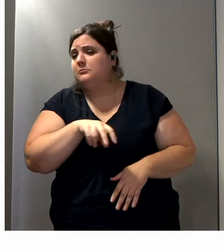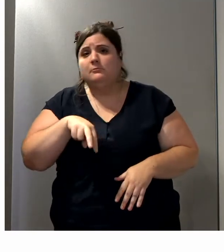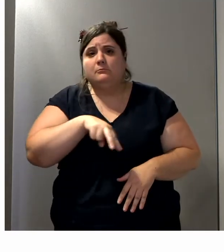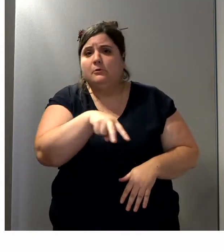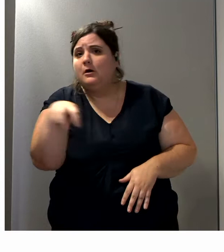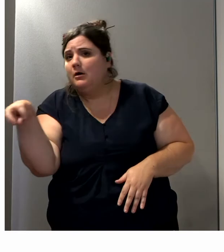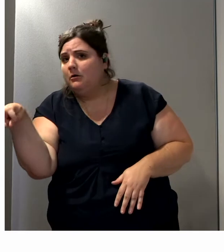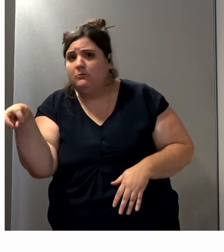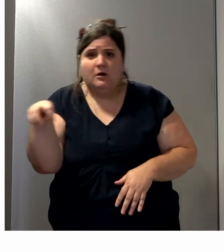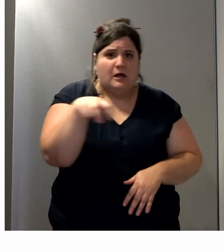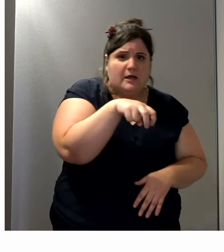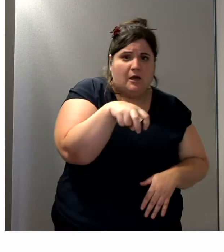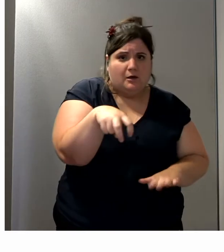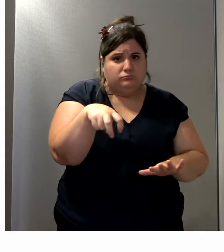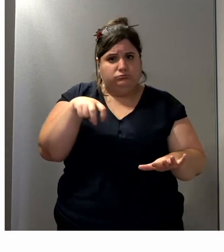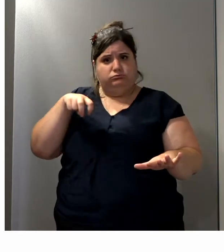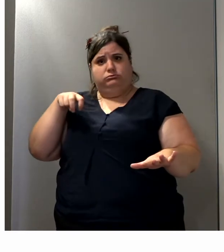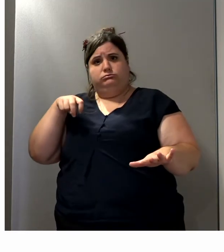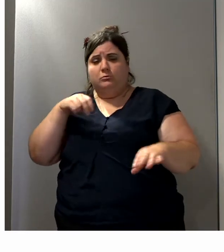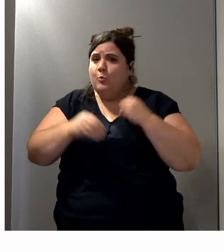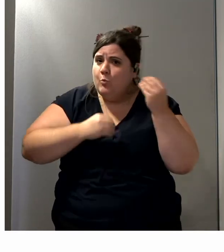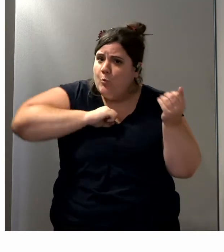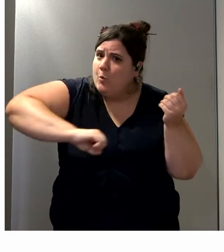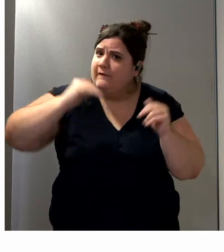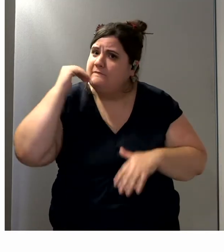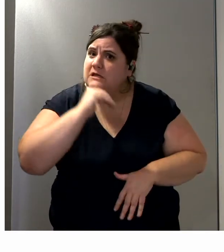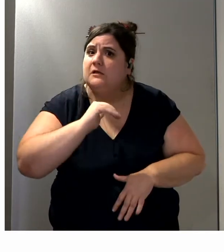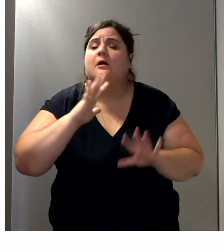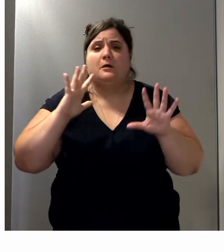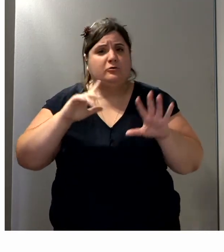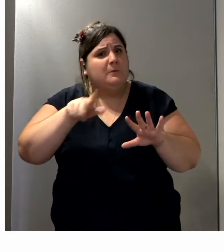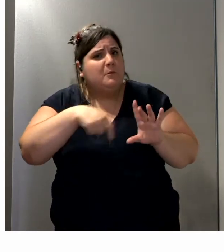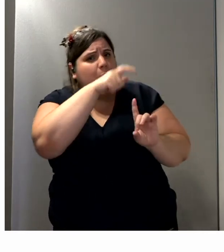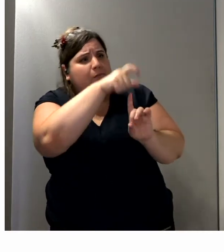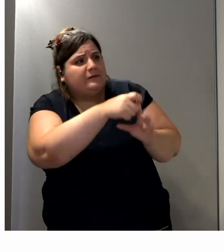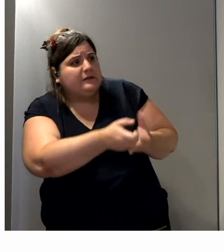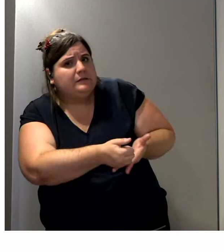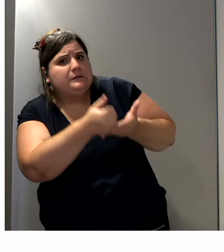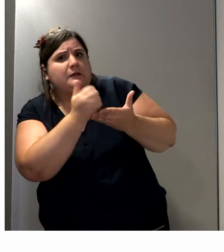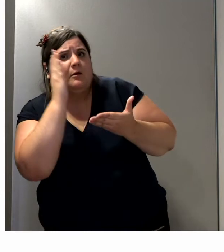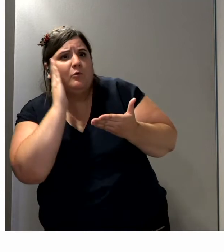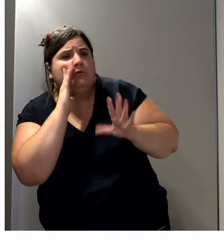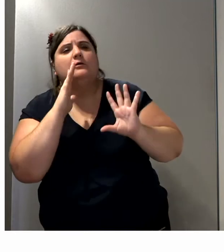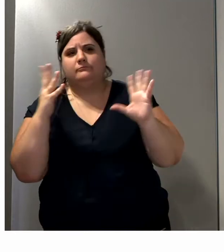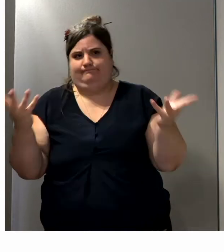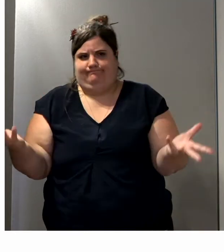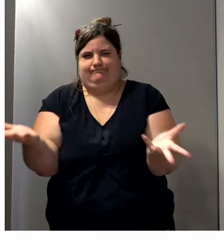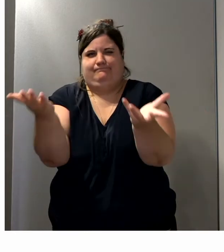aussi marcher avec des marches plus rapides, qui ont besoin d'être un petit peu équilibrées par l'extérieur, comme vous allez le voir.